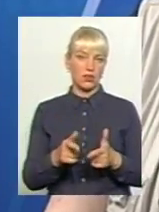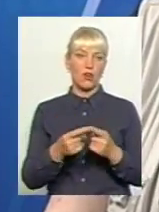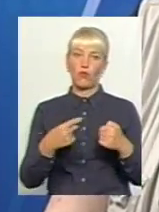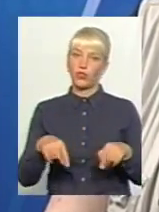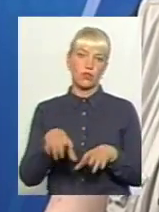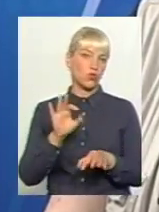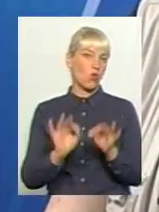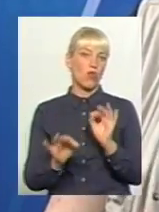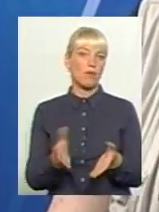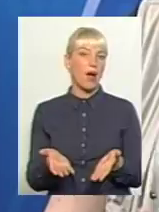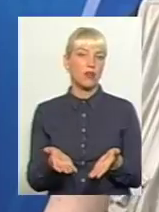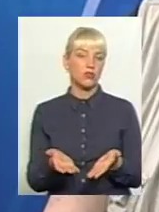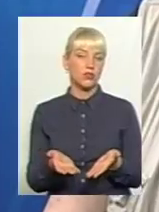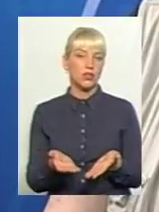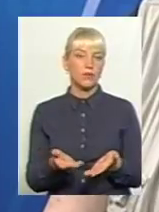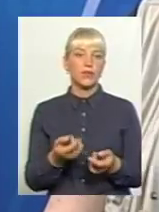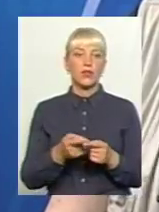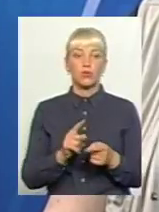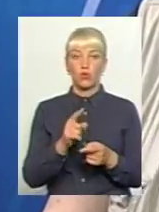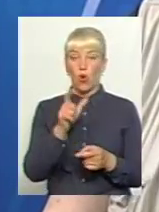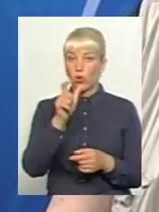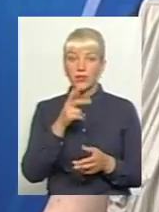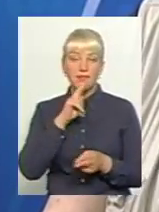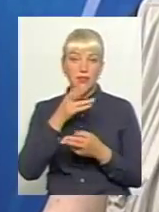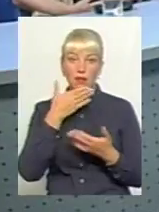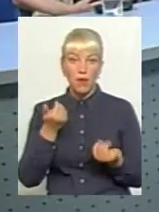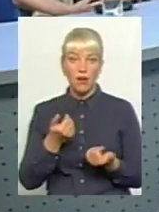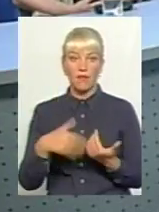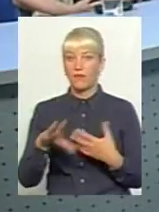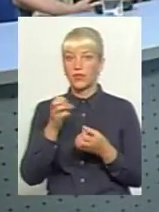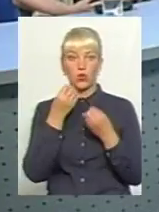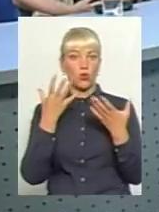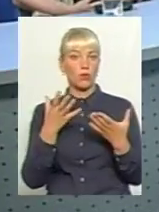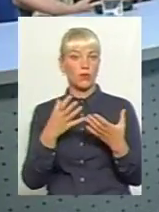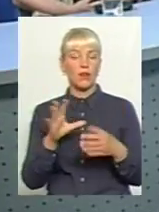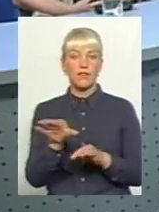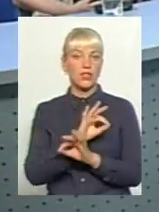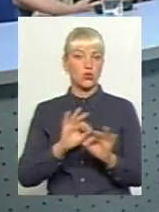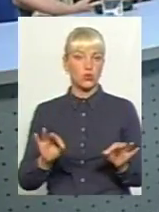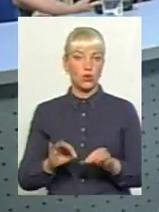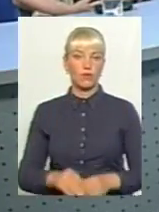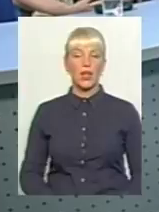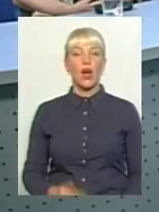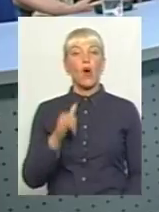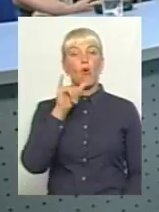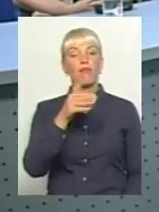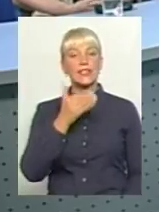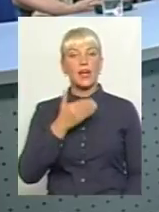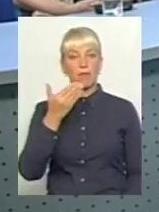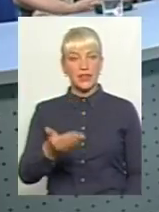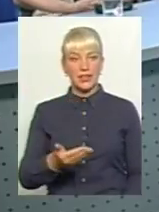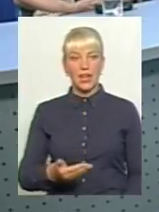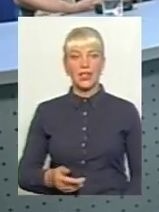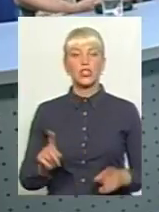все нормально. Відділення працює на пацієнта. Пацієнт не скалжиться. Це все добре, все дуже добре. Вас запитали, чи може пацієнт, якщо